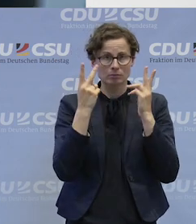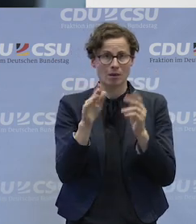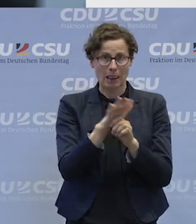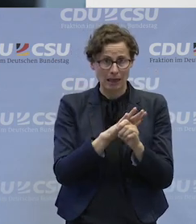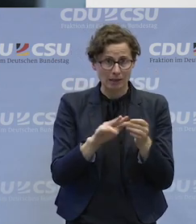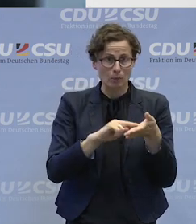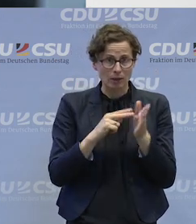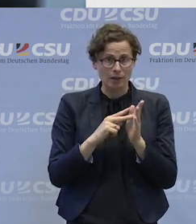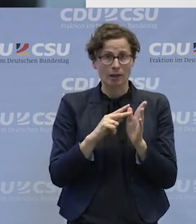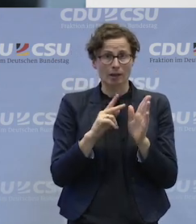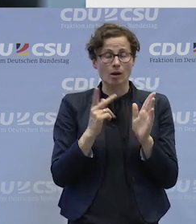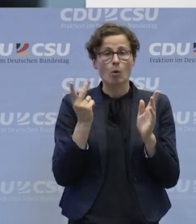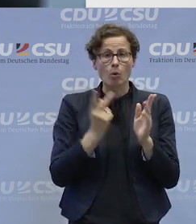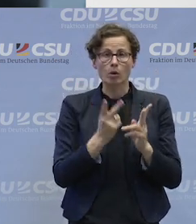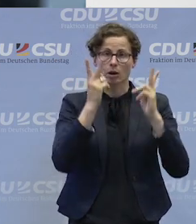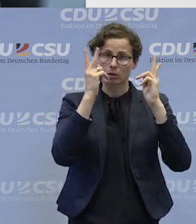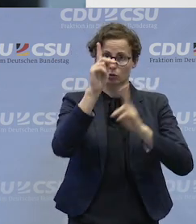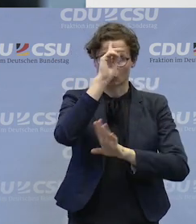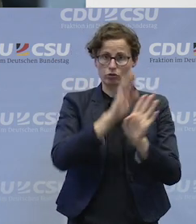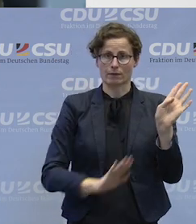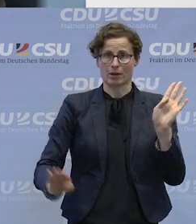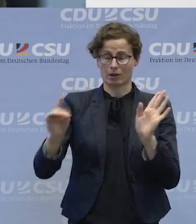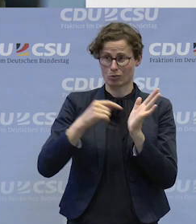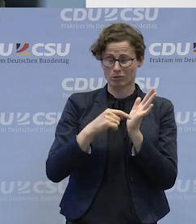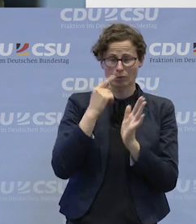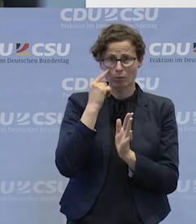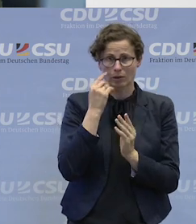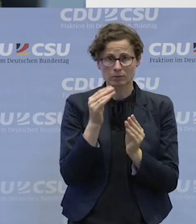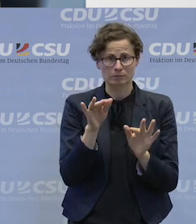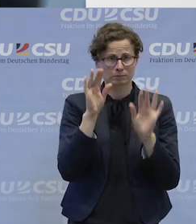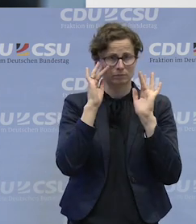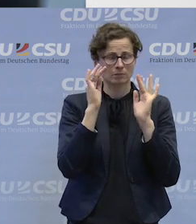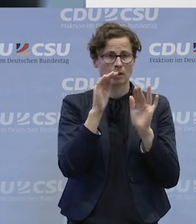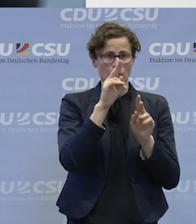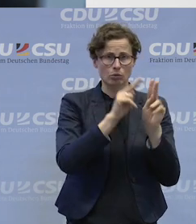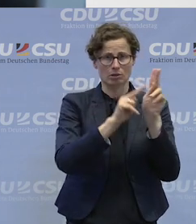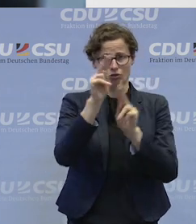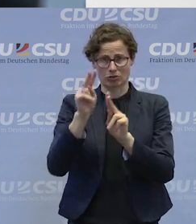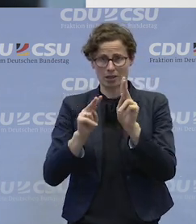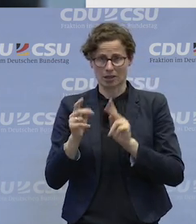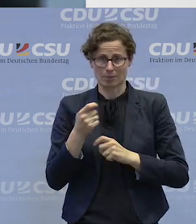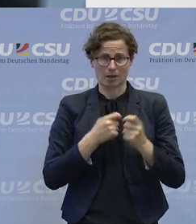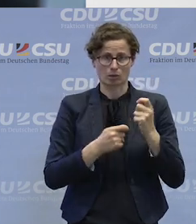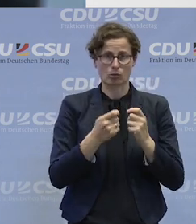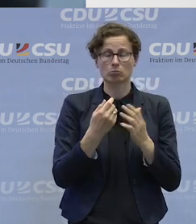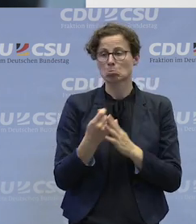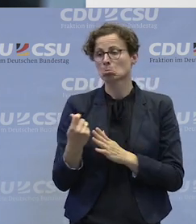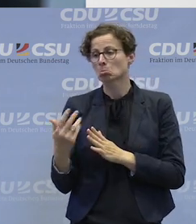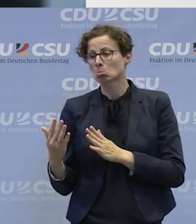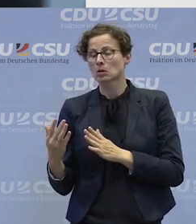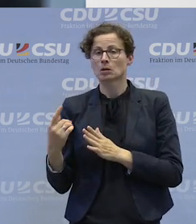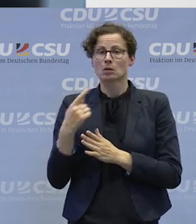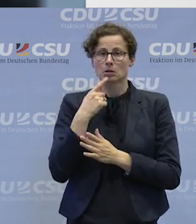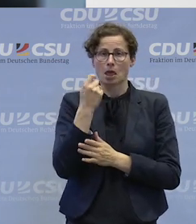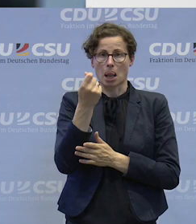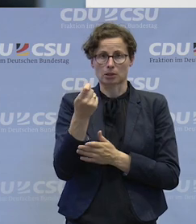stehen lassen will oder nicht. Weil da sind so viele Unterschiede. Das, wo, ich sage mal, Gelder in irgendeiner Form locker gemacht werden müssen